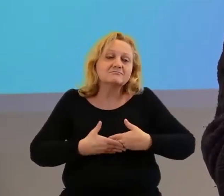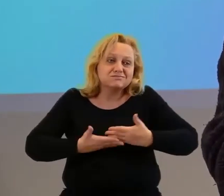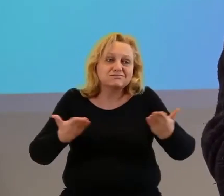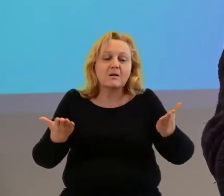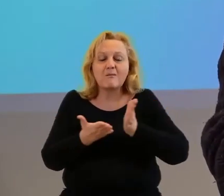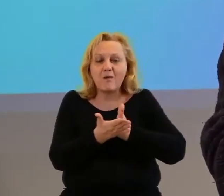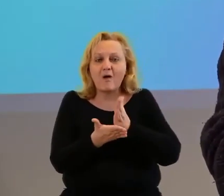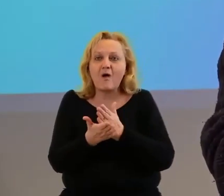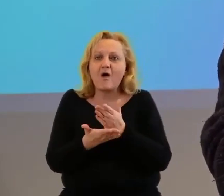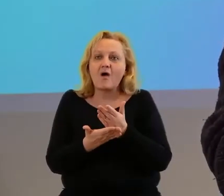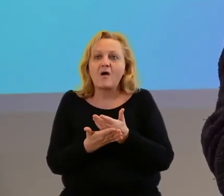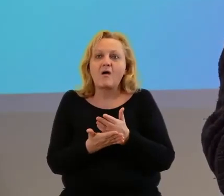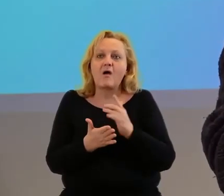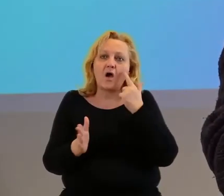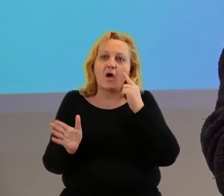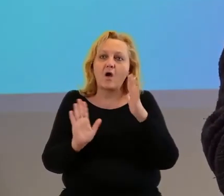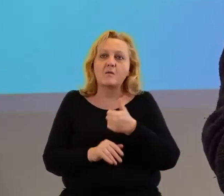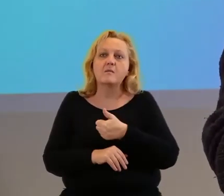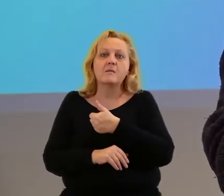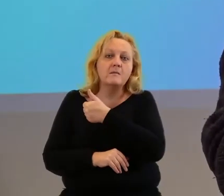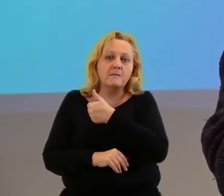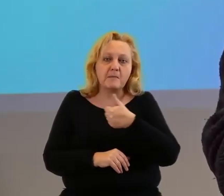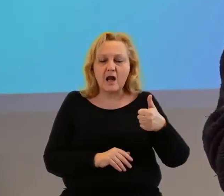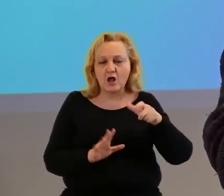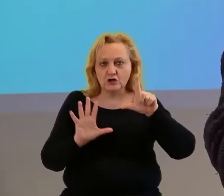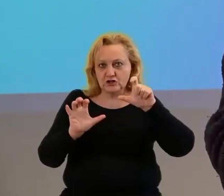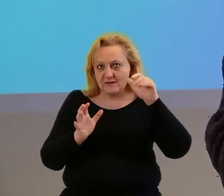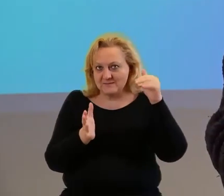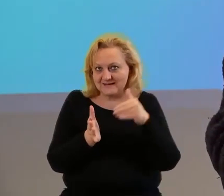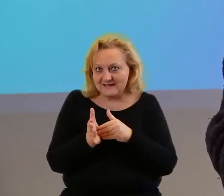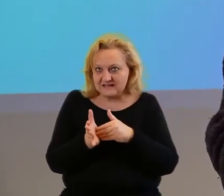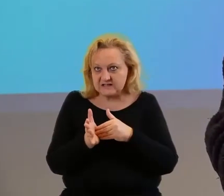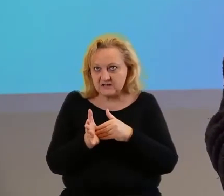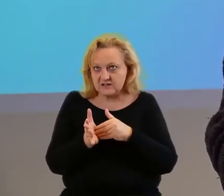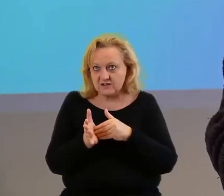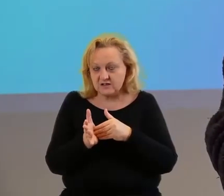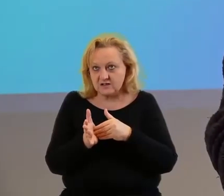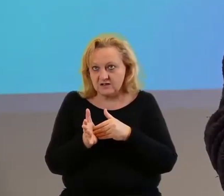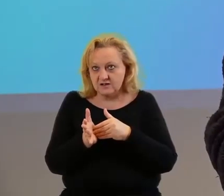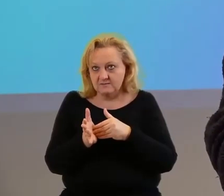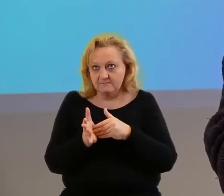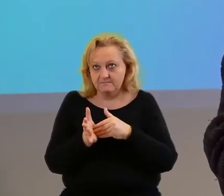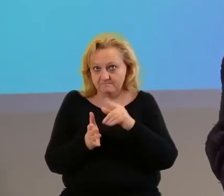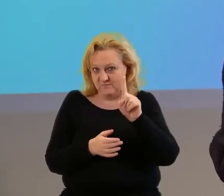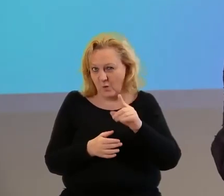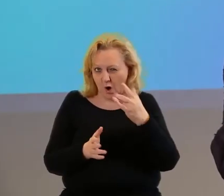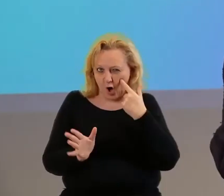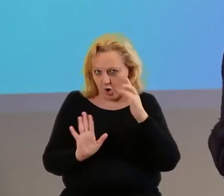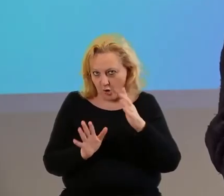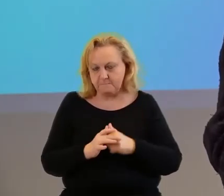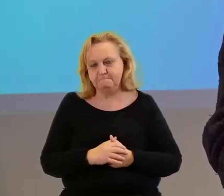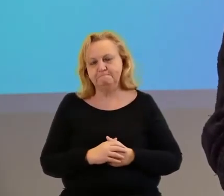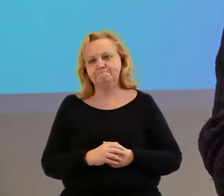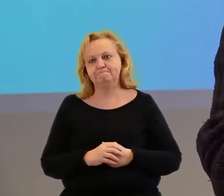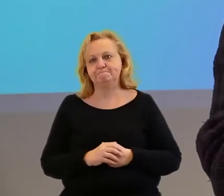około miliona siedmiuset tysięcy złotych.